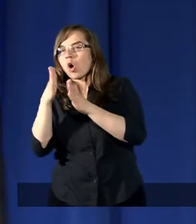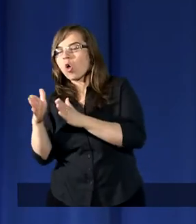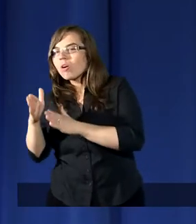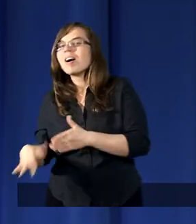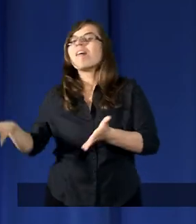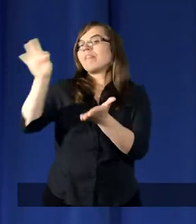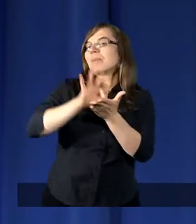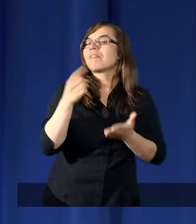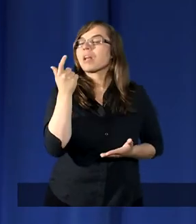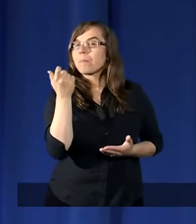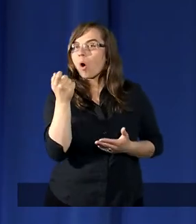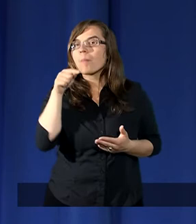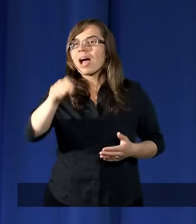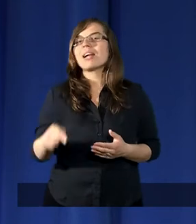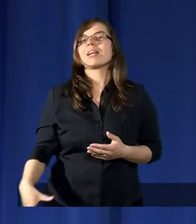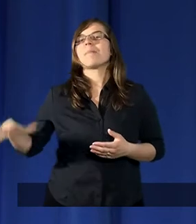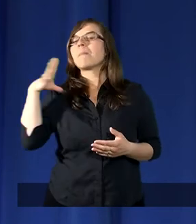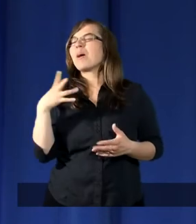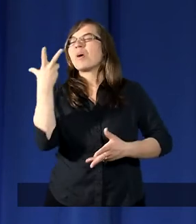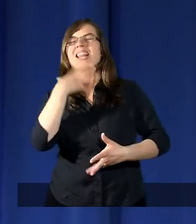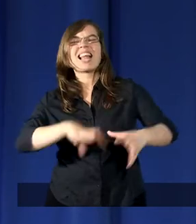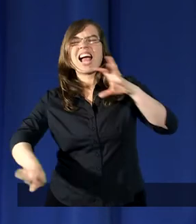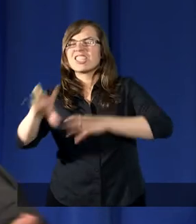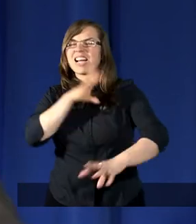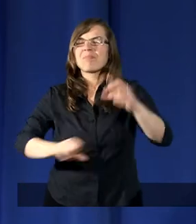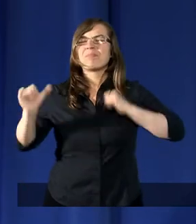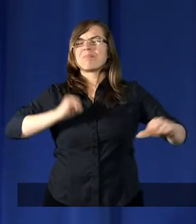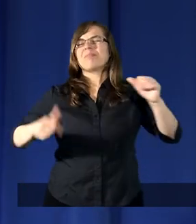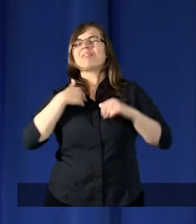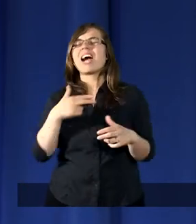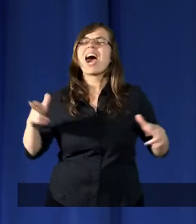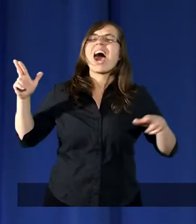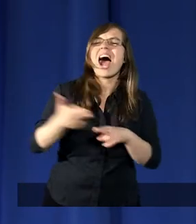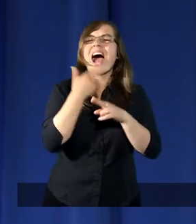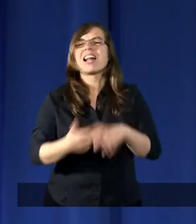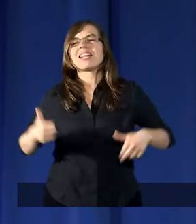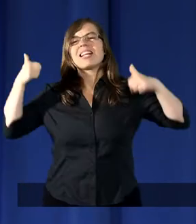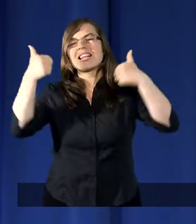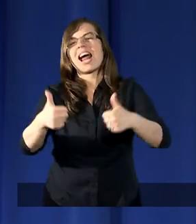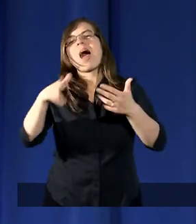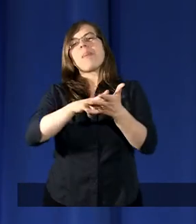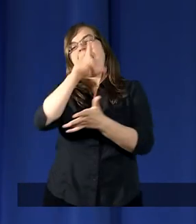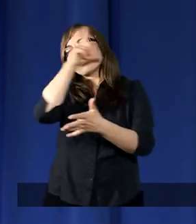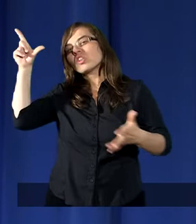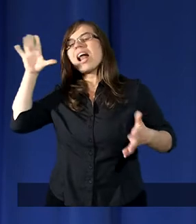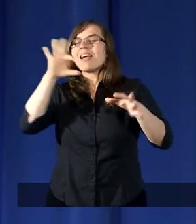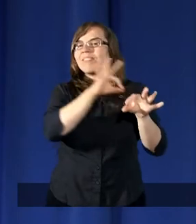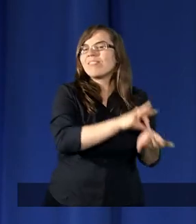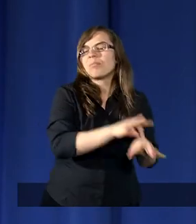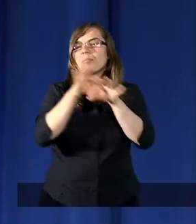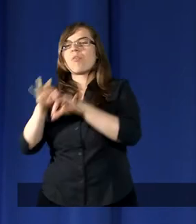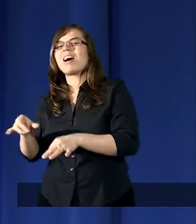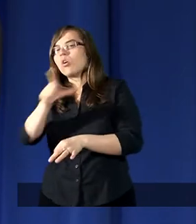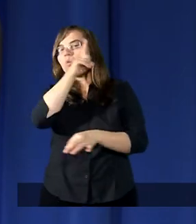pewnym momencie był niecierpliwy. Kiedy ja wreszcie stanem na czele i wyprowadzę, coraz